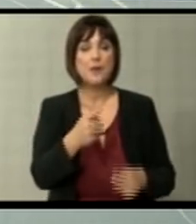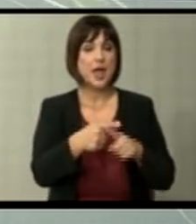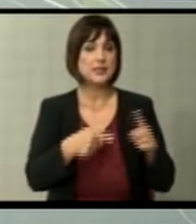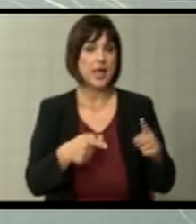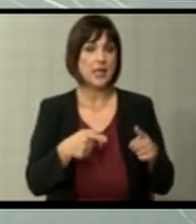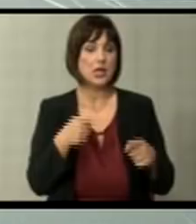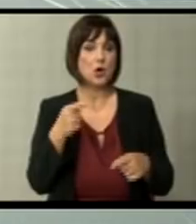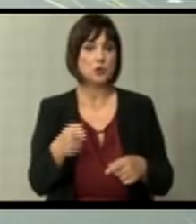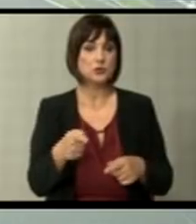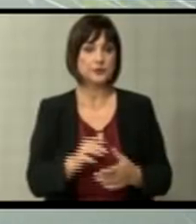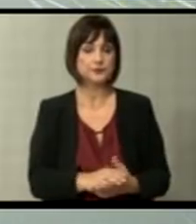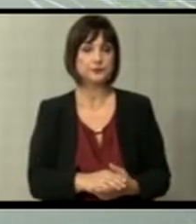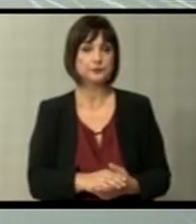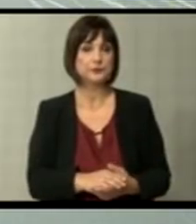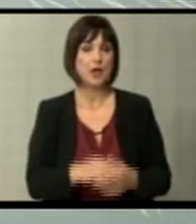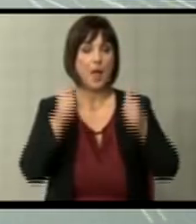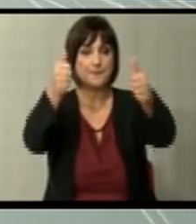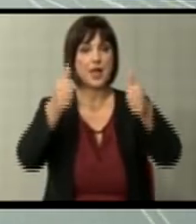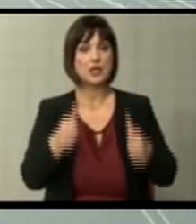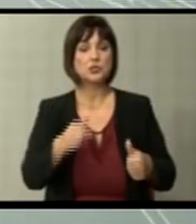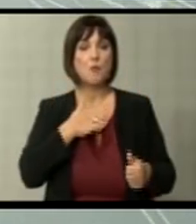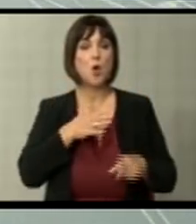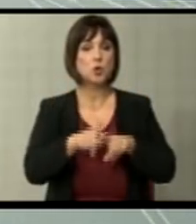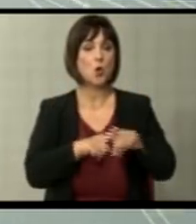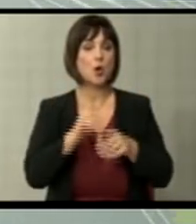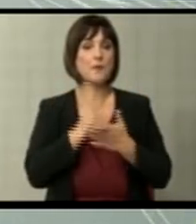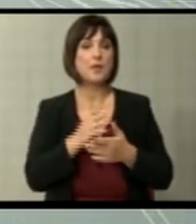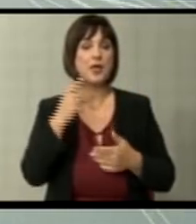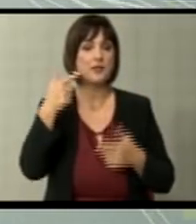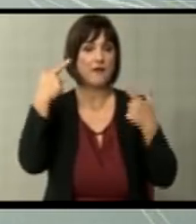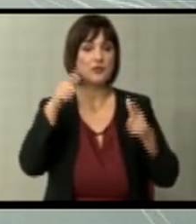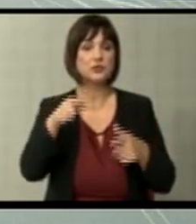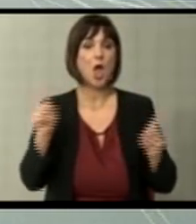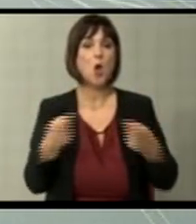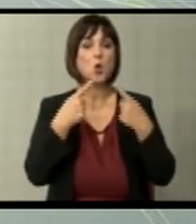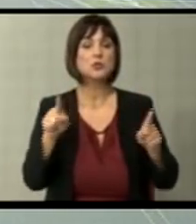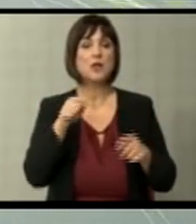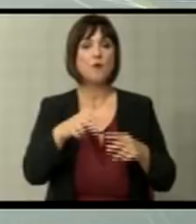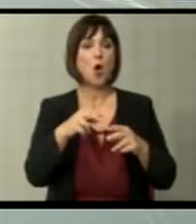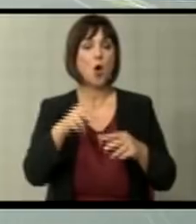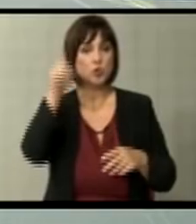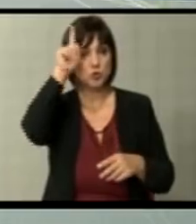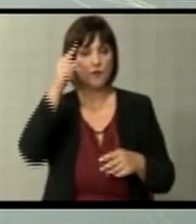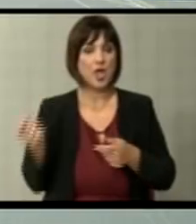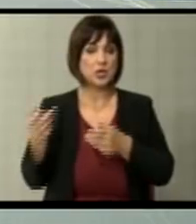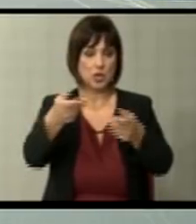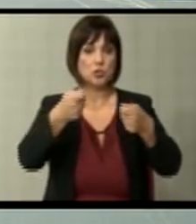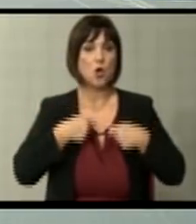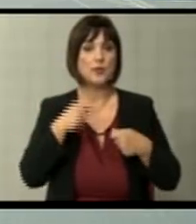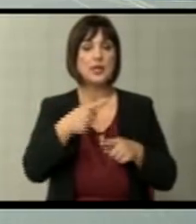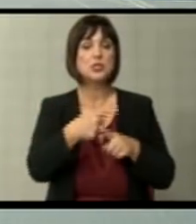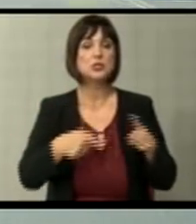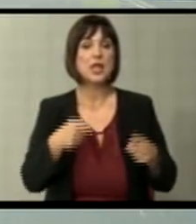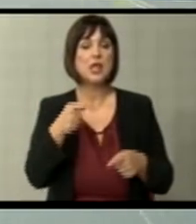делот плакатите кој што моите колеги што беа викендот на концерту Софија ги донеса, ке сватите зашто